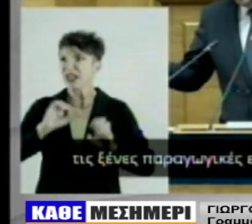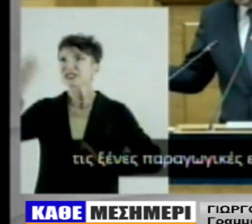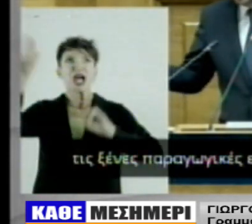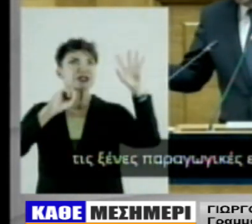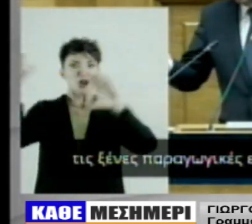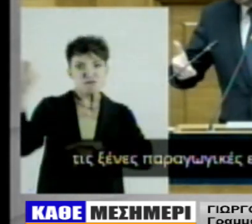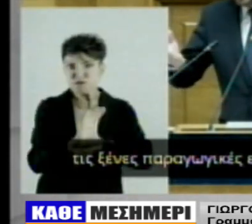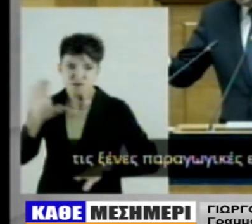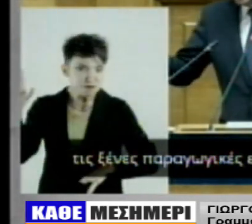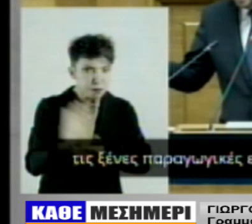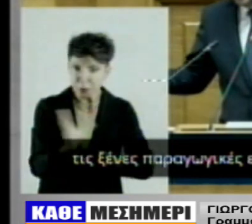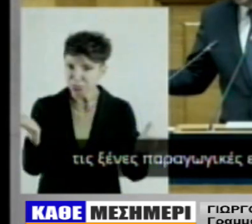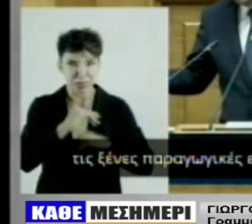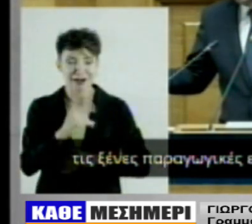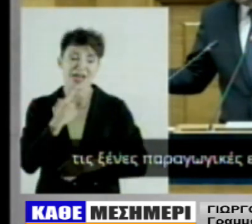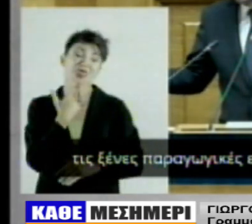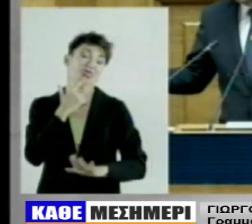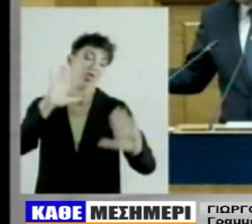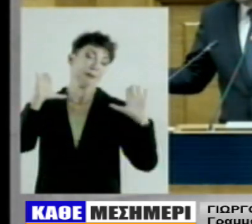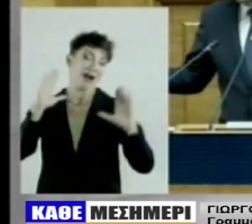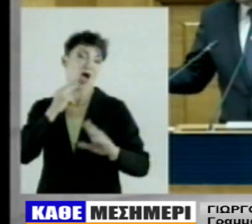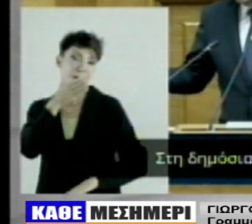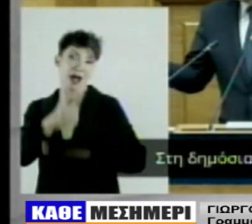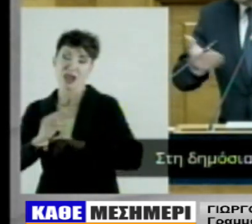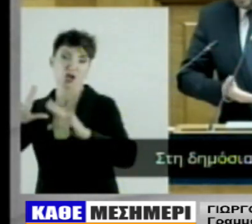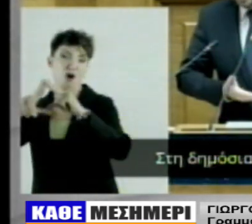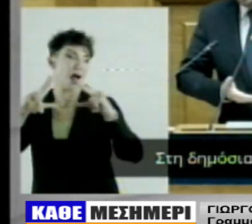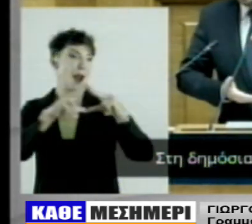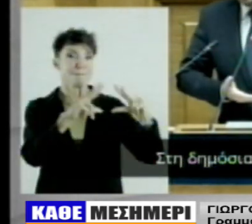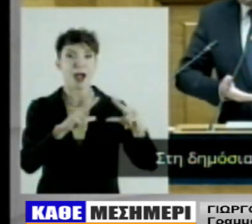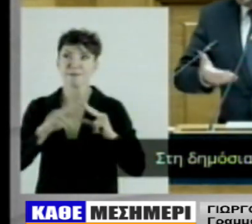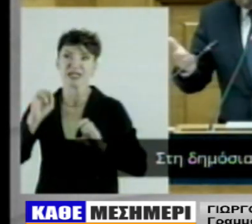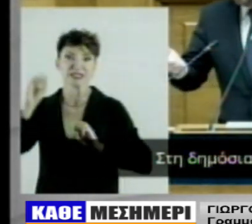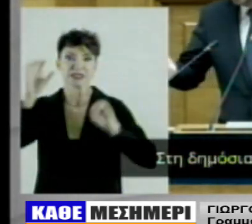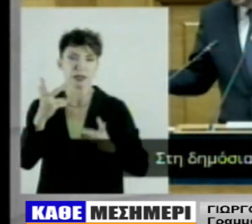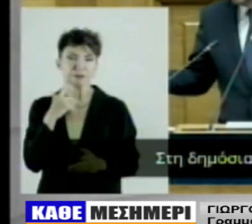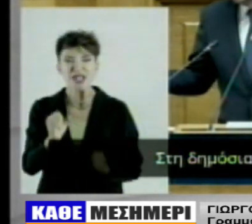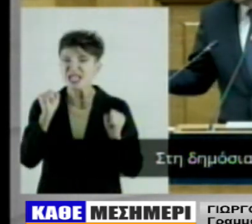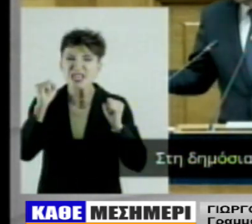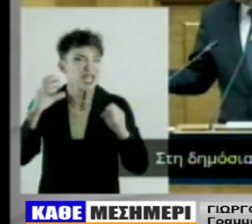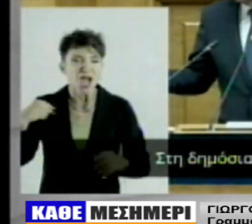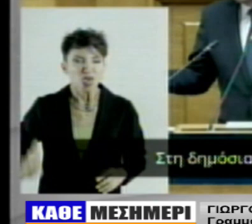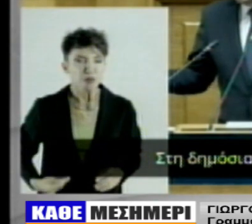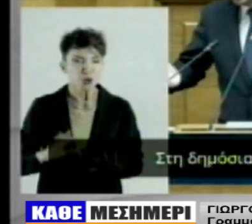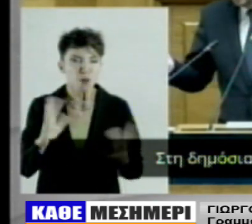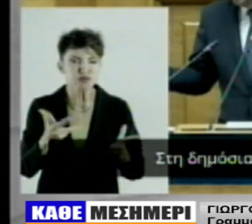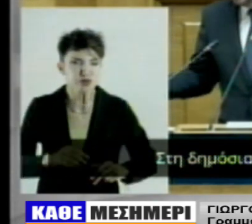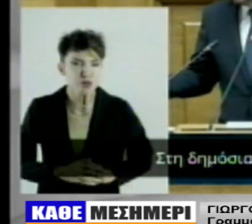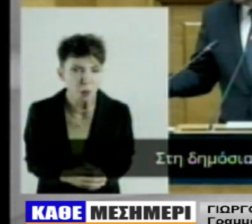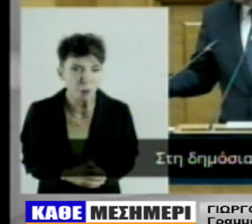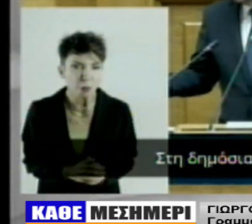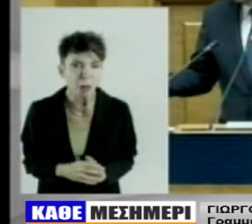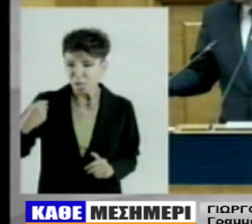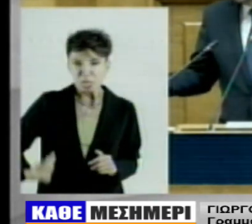εντάξει, μας ενδιαφέρει και να επιβιώνουμε με αξιοπρέπεια Εμείς θα είμαστε εδώ και μετά τις εκλογές, όποτε θέλετε